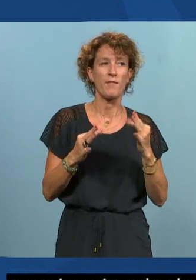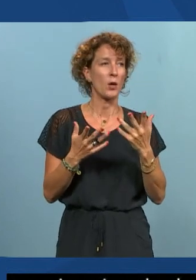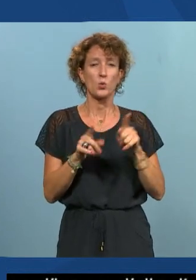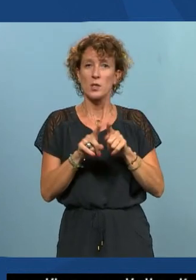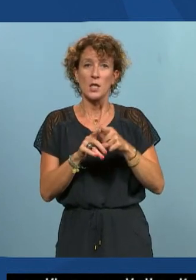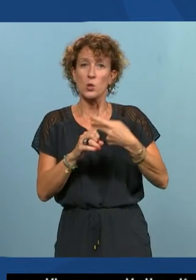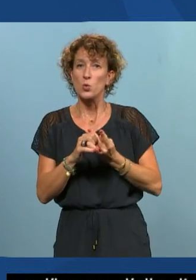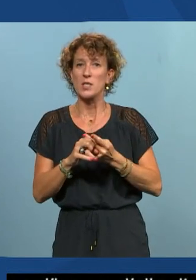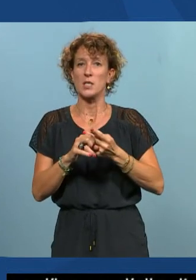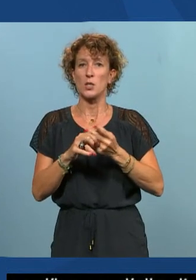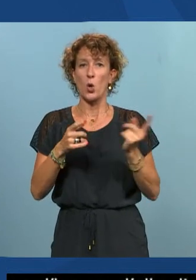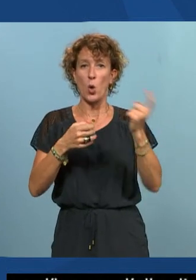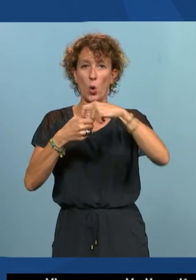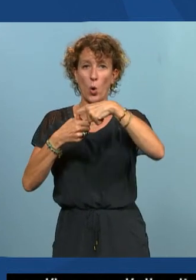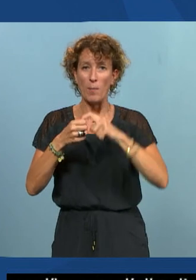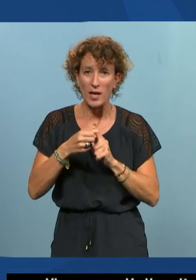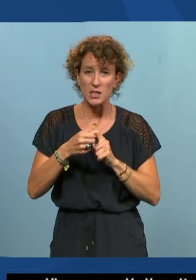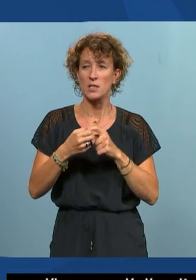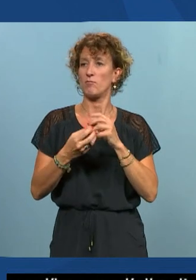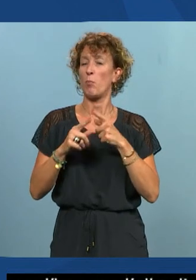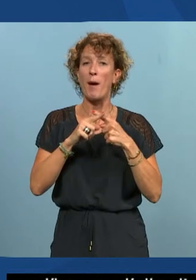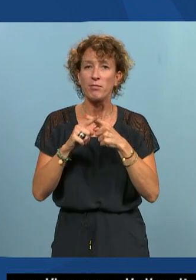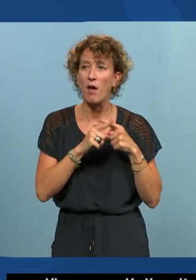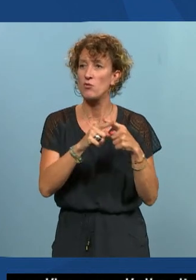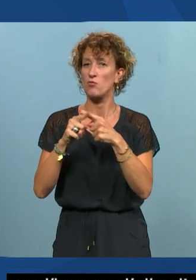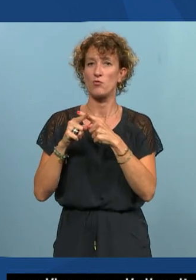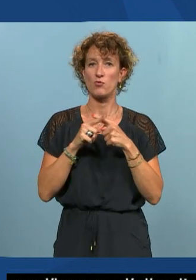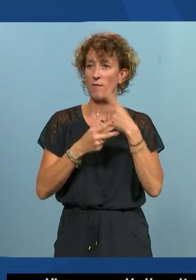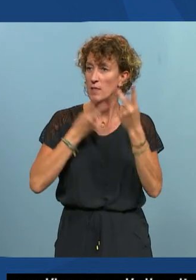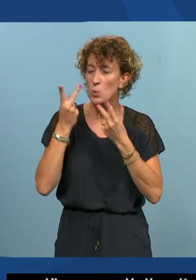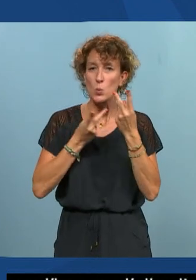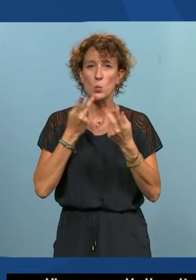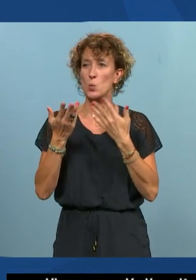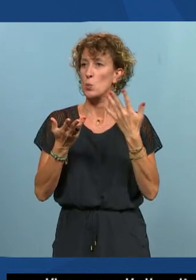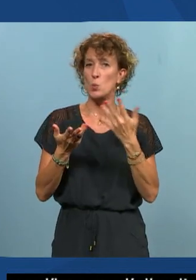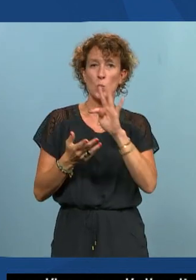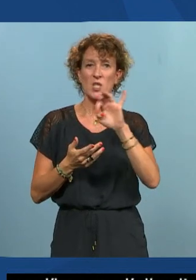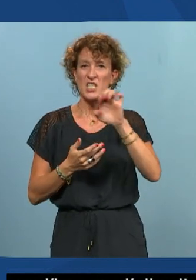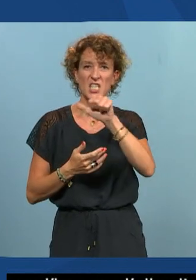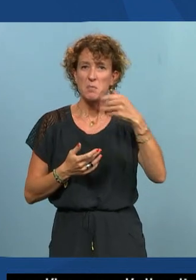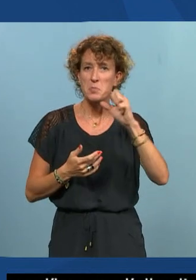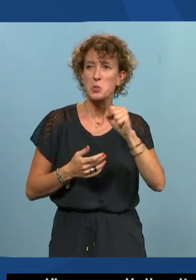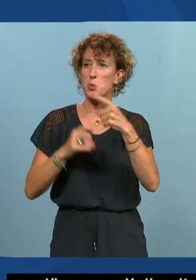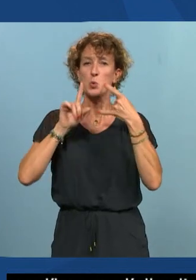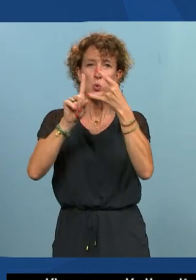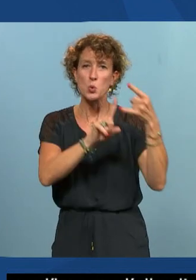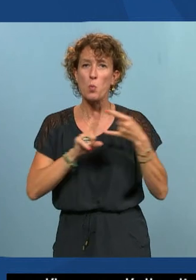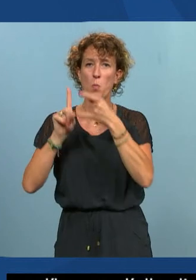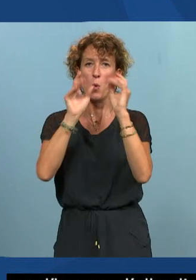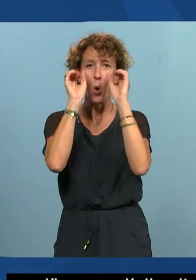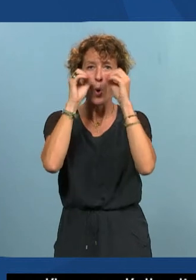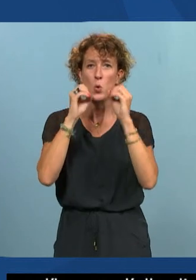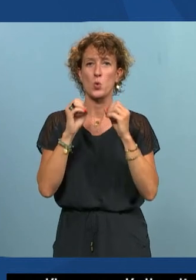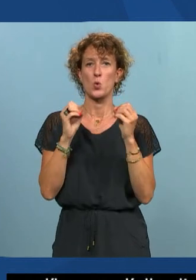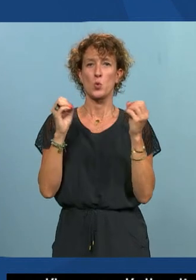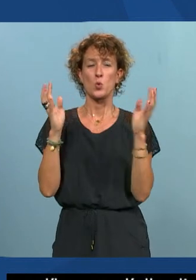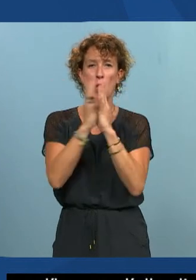outils de partage visio les GoToMeetings les Teams les Zoom les Google Meet à chaque fois il faut s'adapter